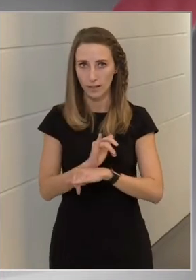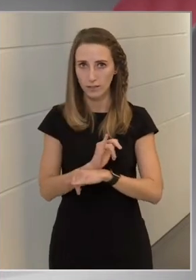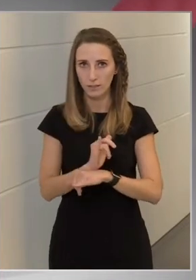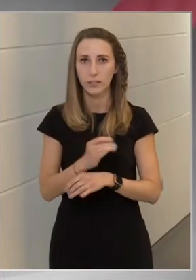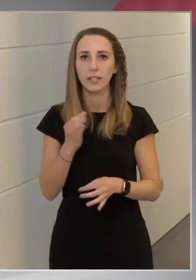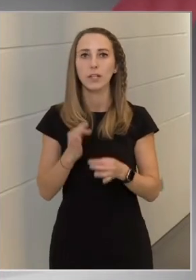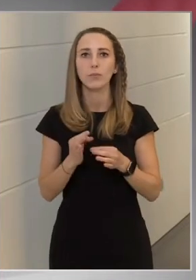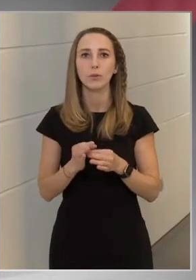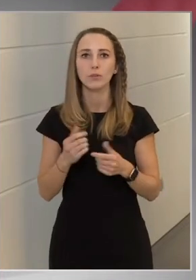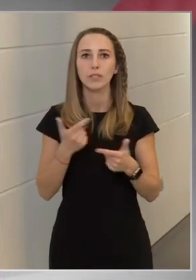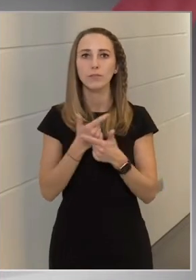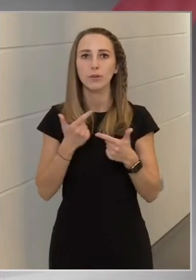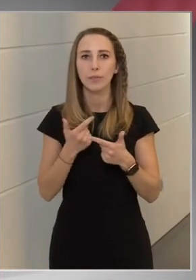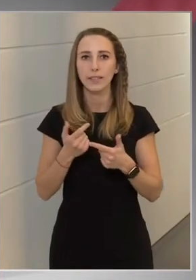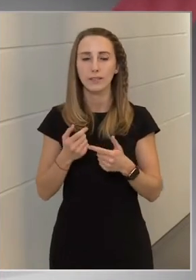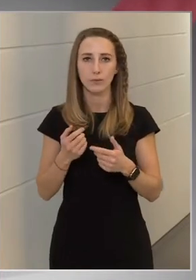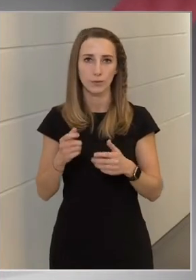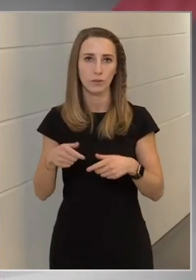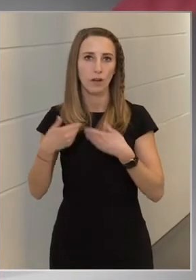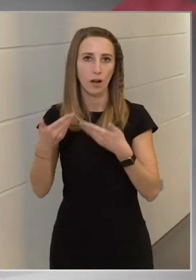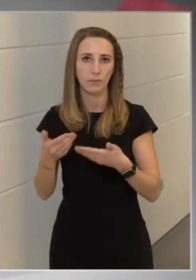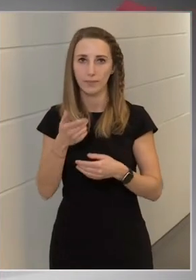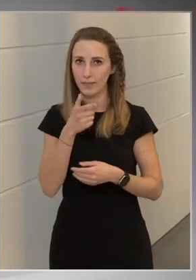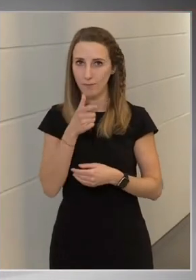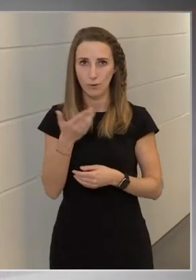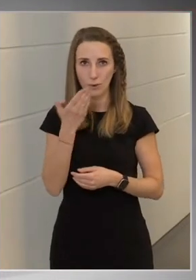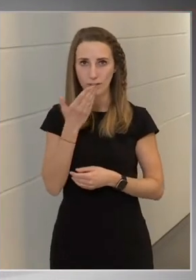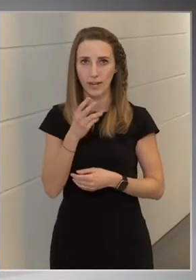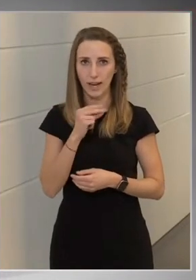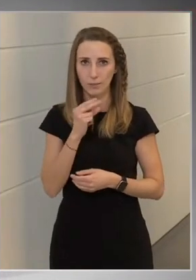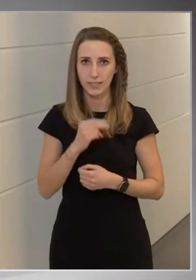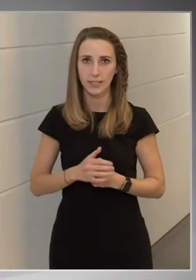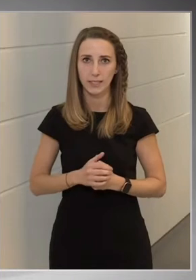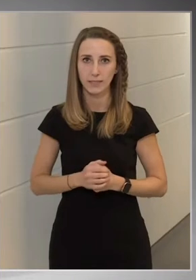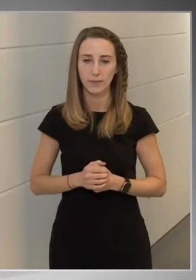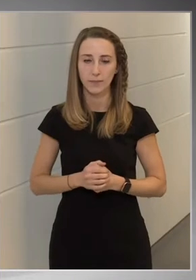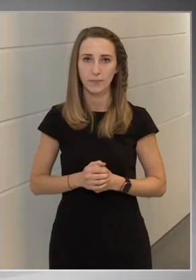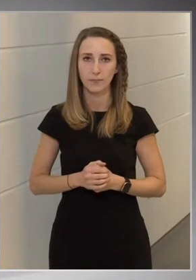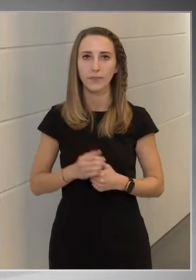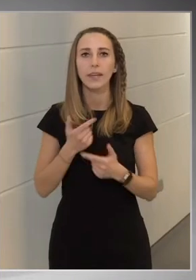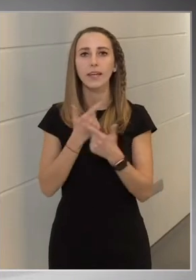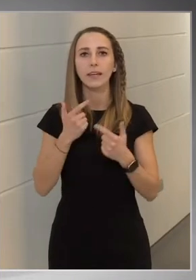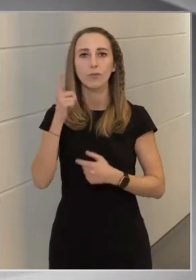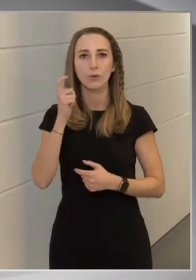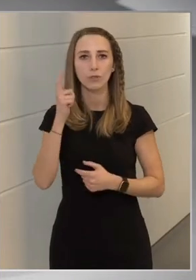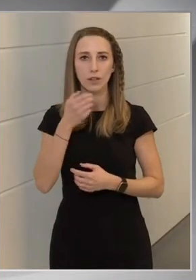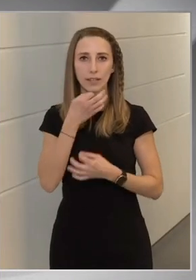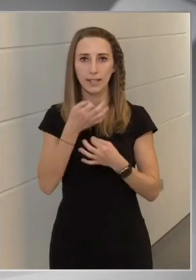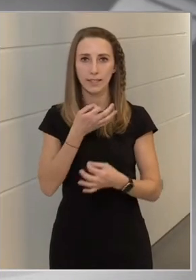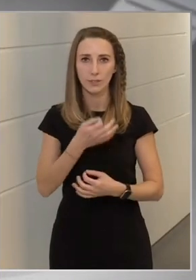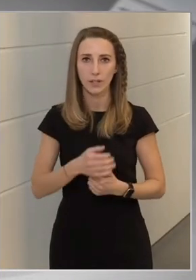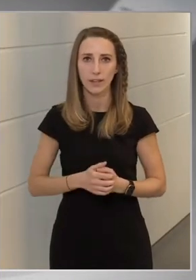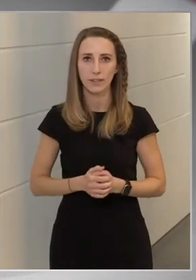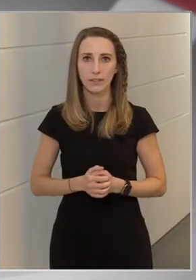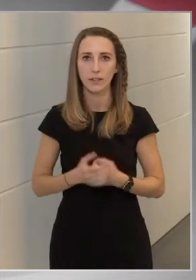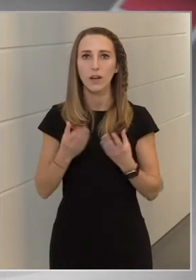pontos információk birtokába jut, így nem fog hülyeségeket beszélni. Az Infostart kérdései következnek. A sok oltóanyag